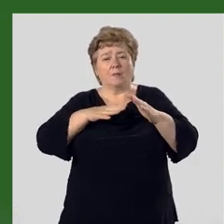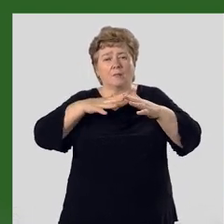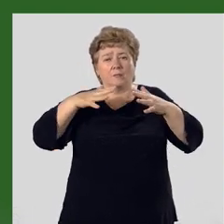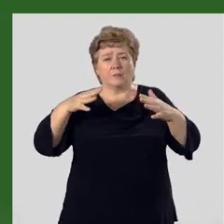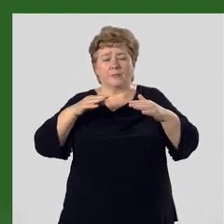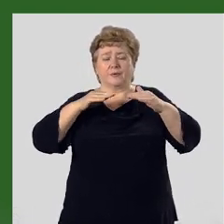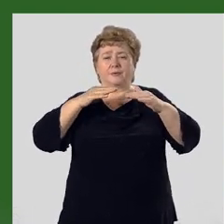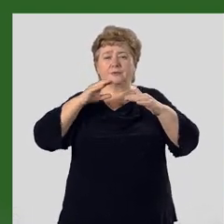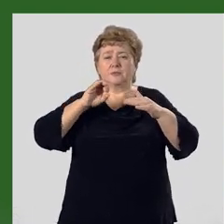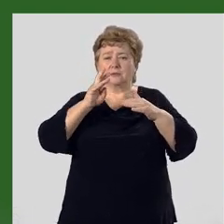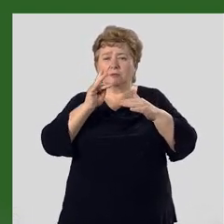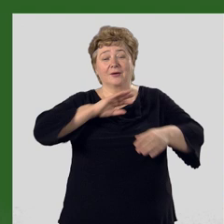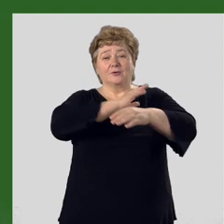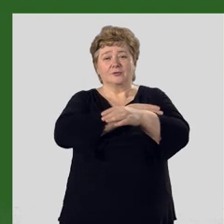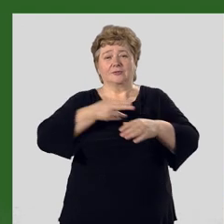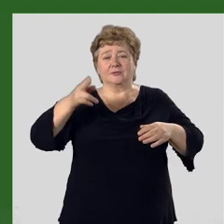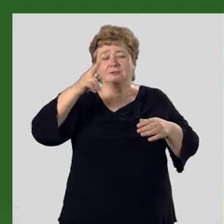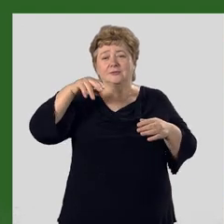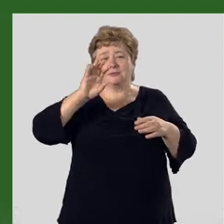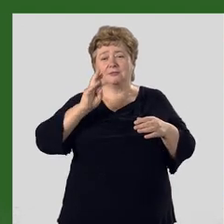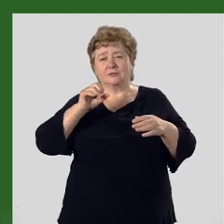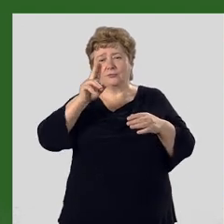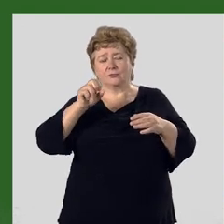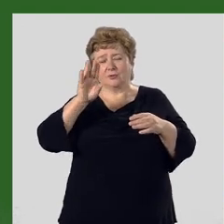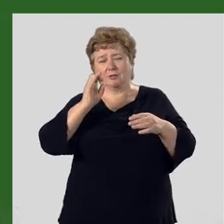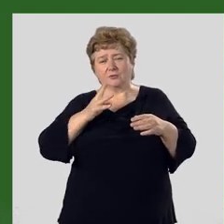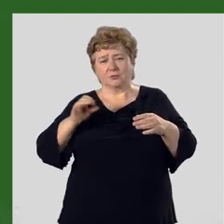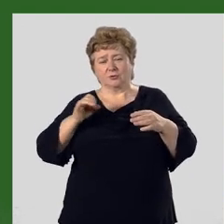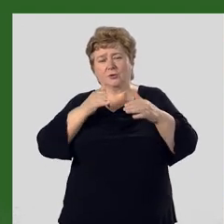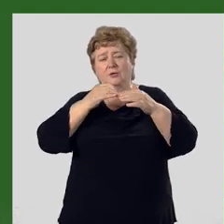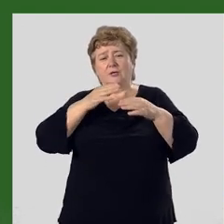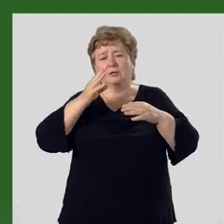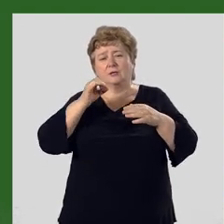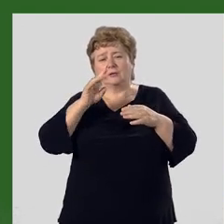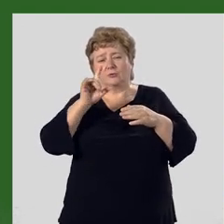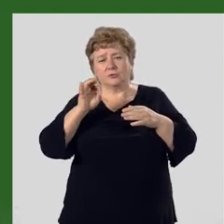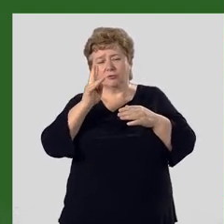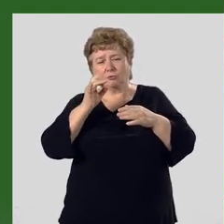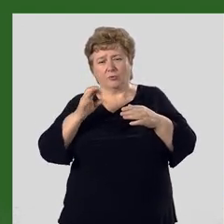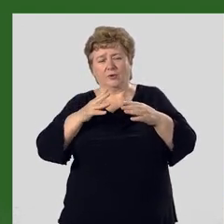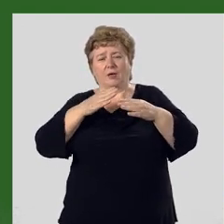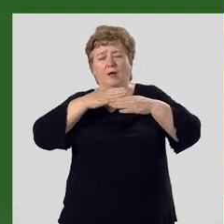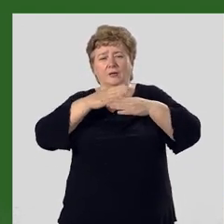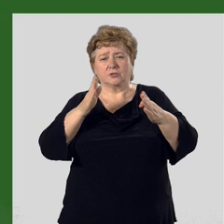тектонические поднятия, усиливающие денудацию и эрозионное расчленение.